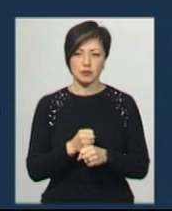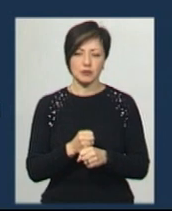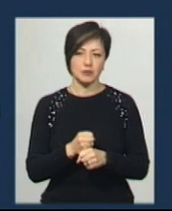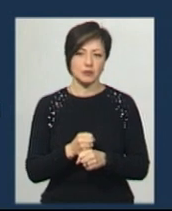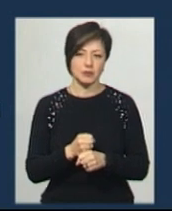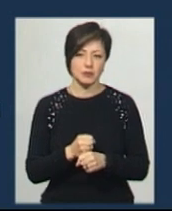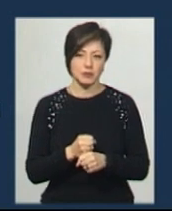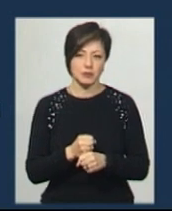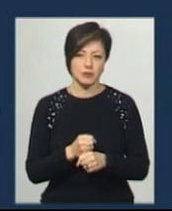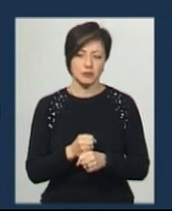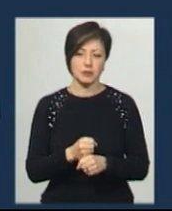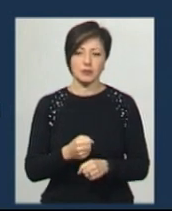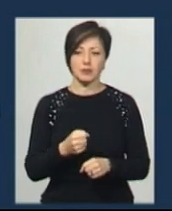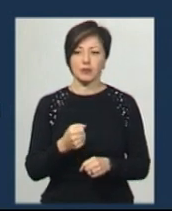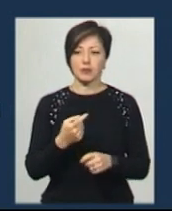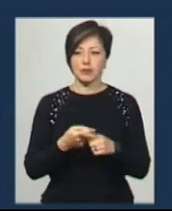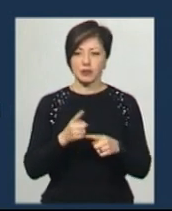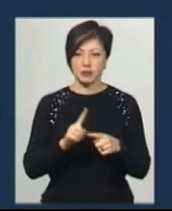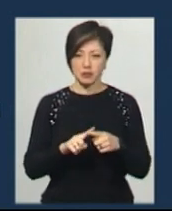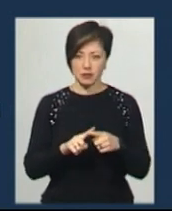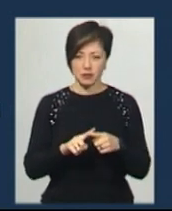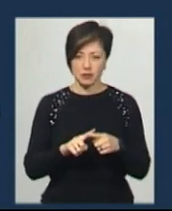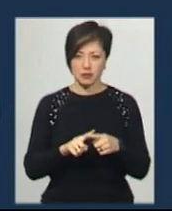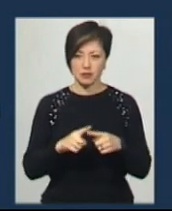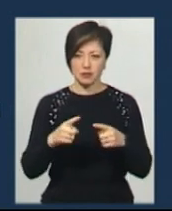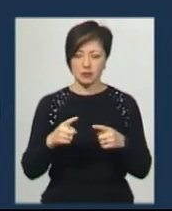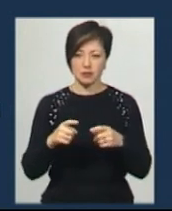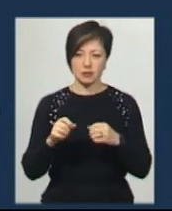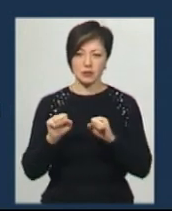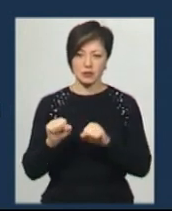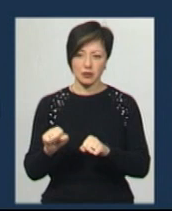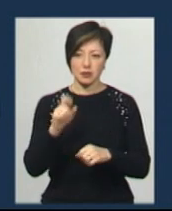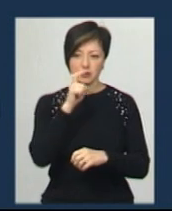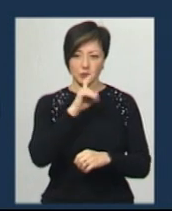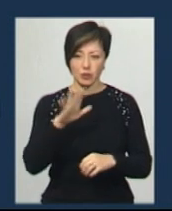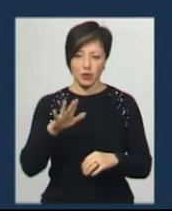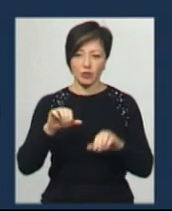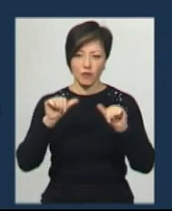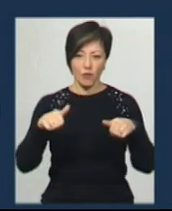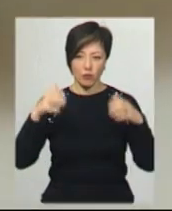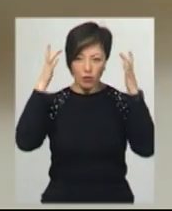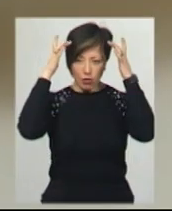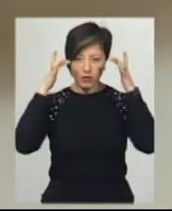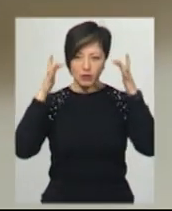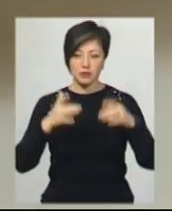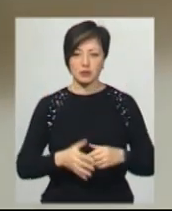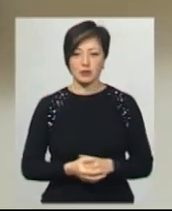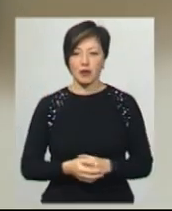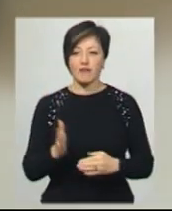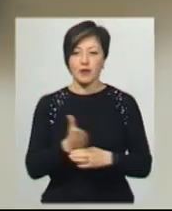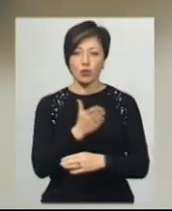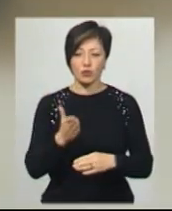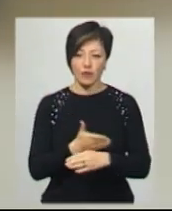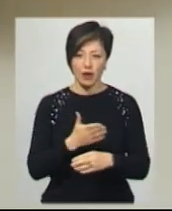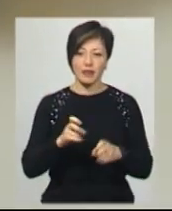не гнеться, то він гарно тримає за рахунок резинки заді, гарно повторює форму голови і не парить. Виготовляють